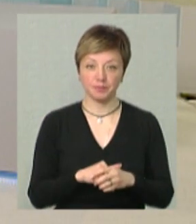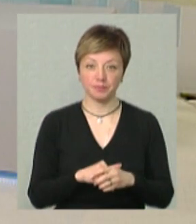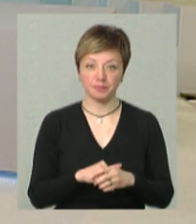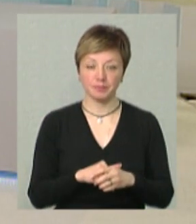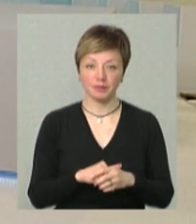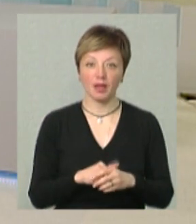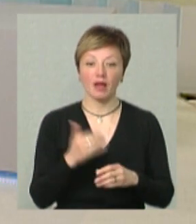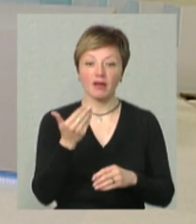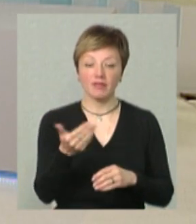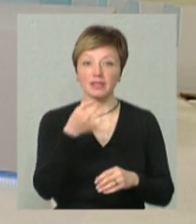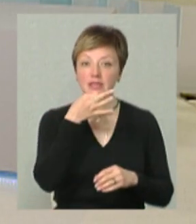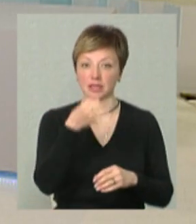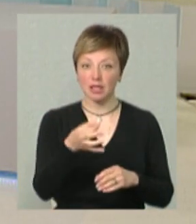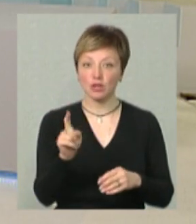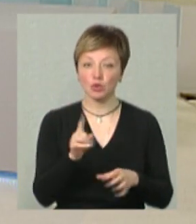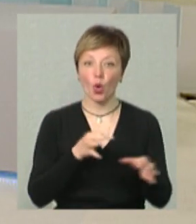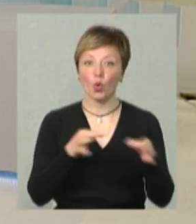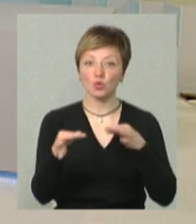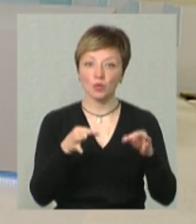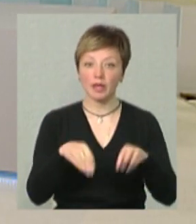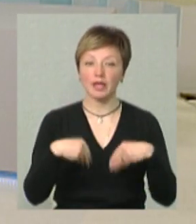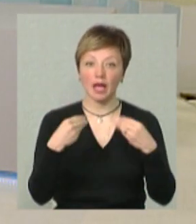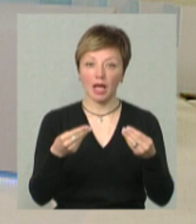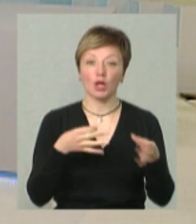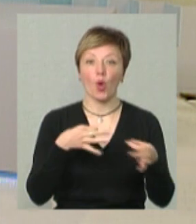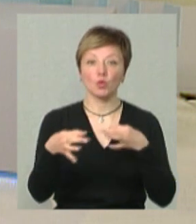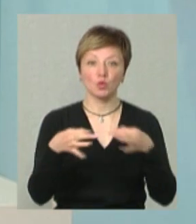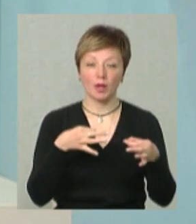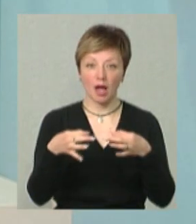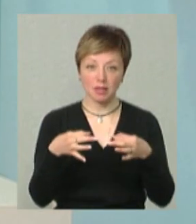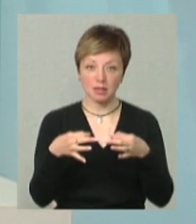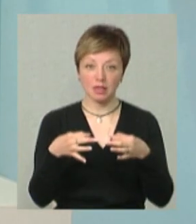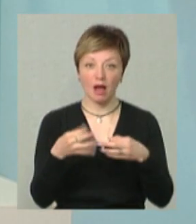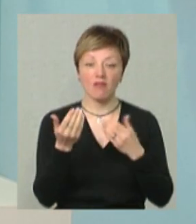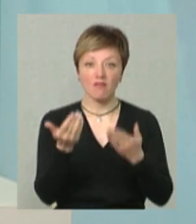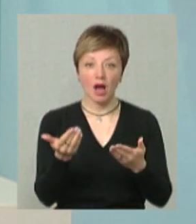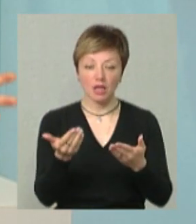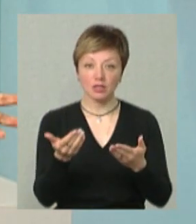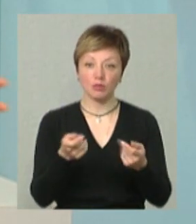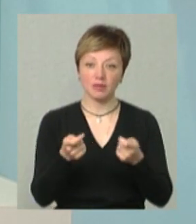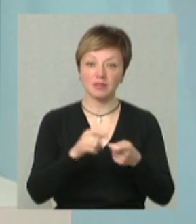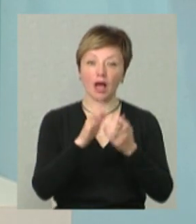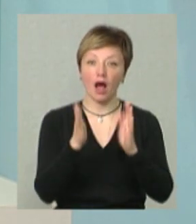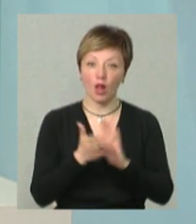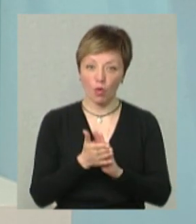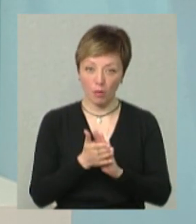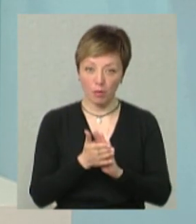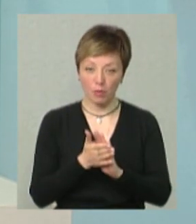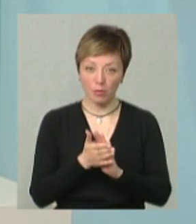Ви сказали, що консультуєте, надаєте консультації, ваше управління і загалом